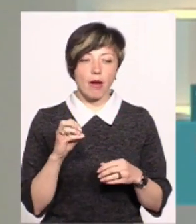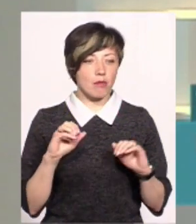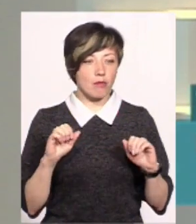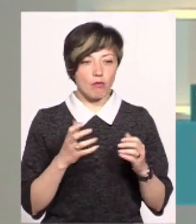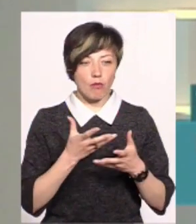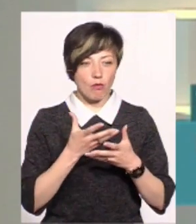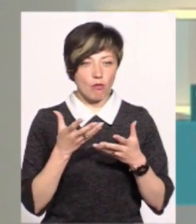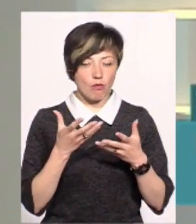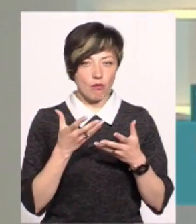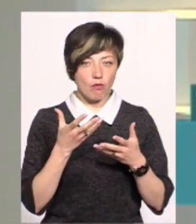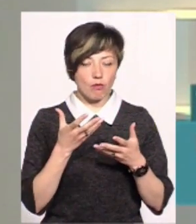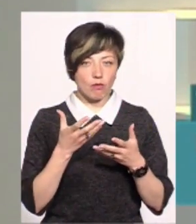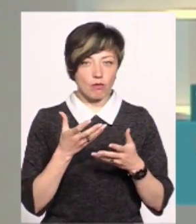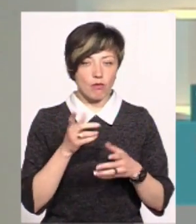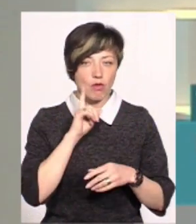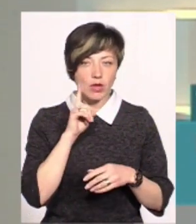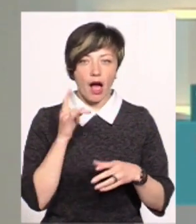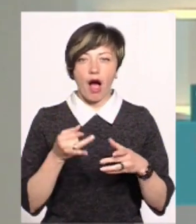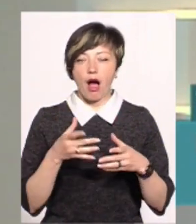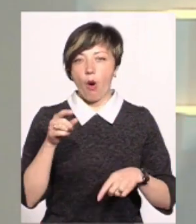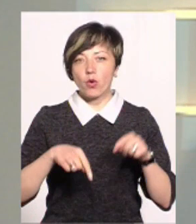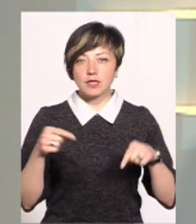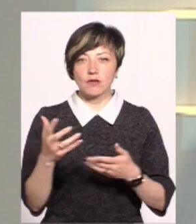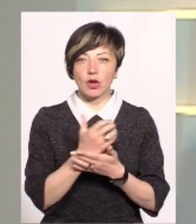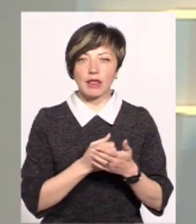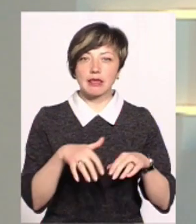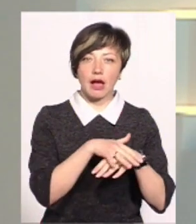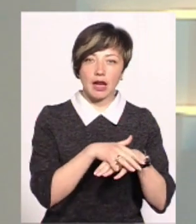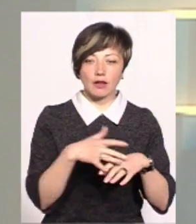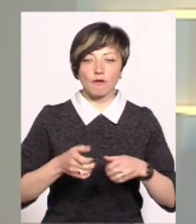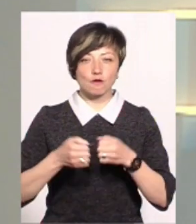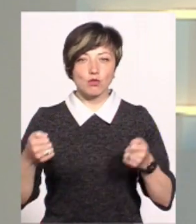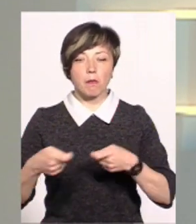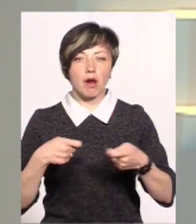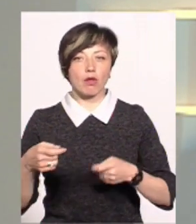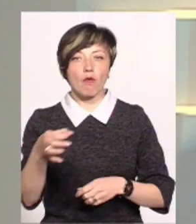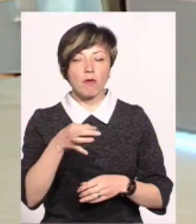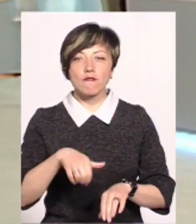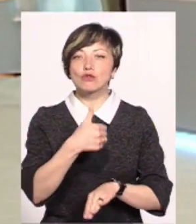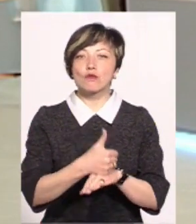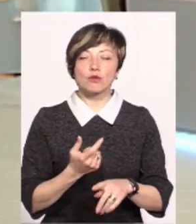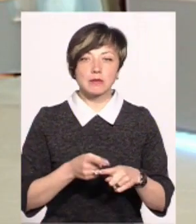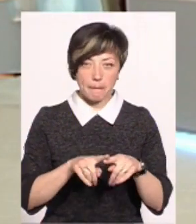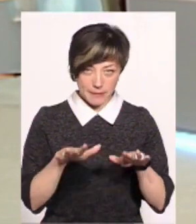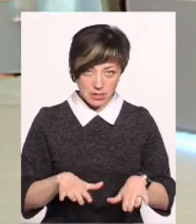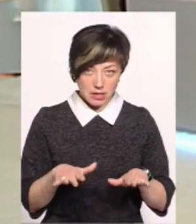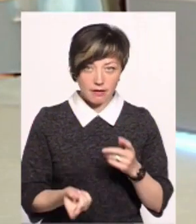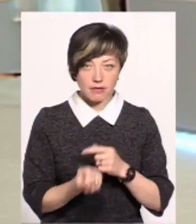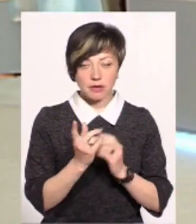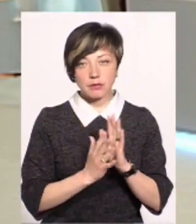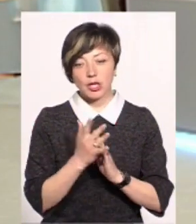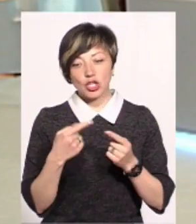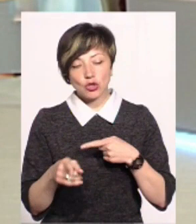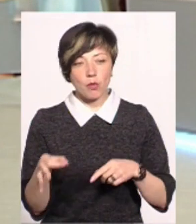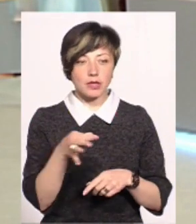молоді, а ті от осіннього ще врожаю, от на ринках і в супермаркетах області. В основному ці овочі місцевого походження